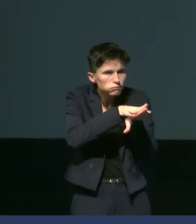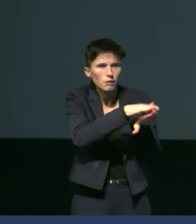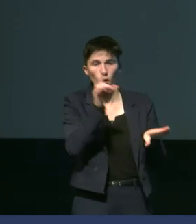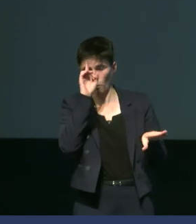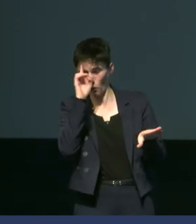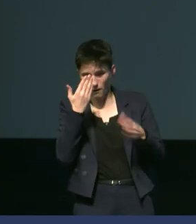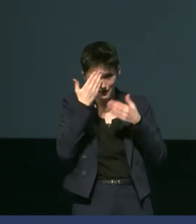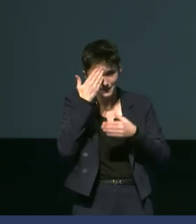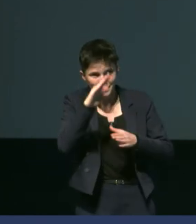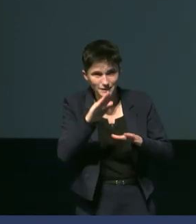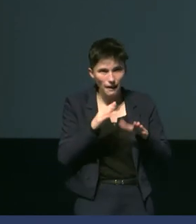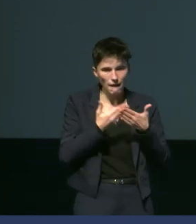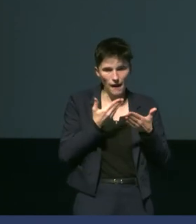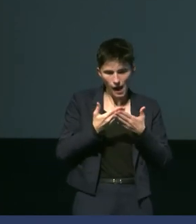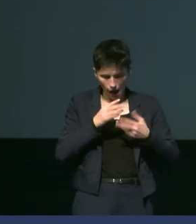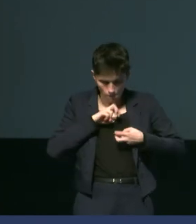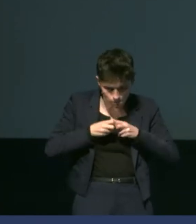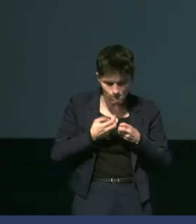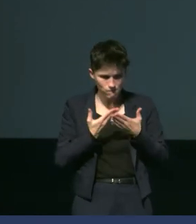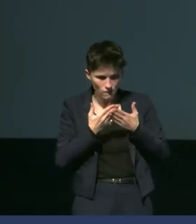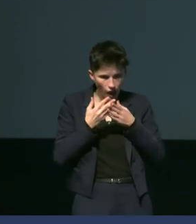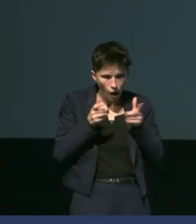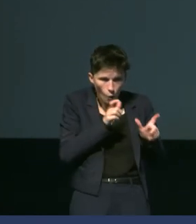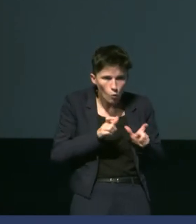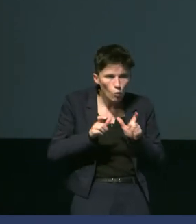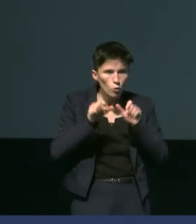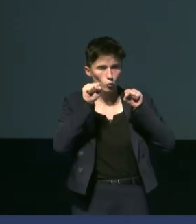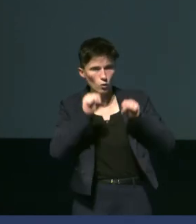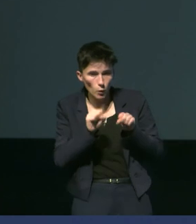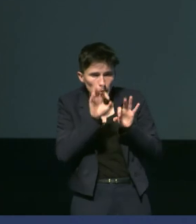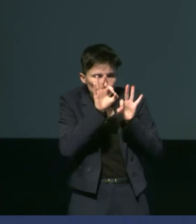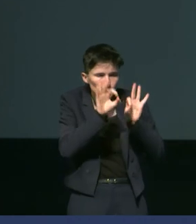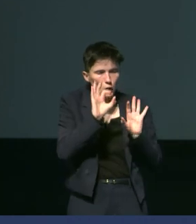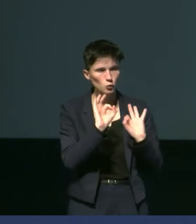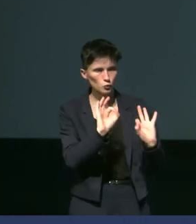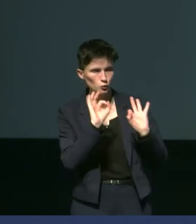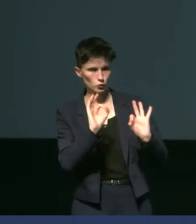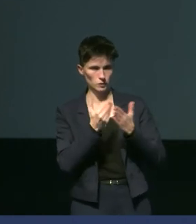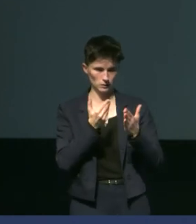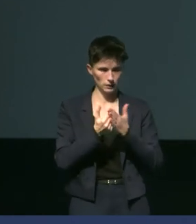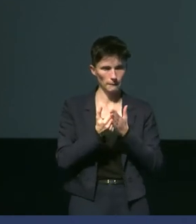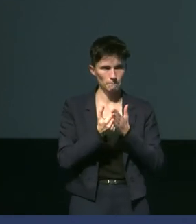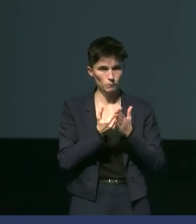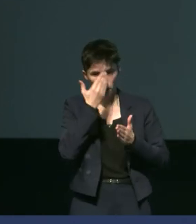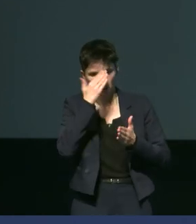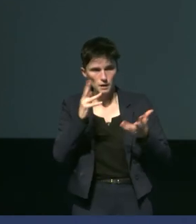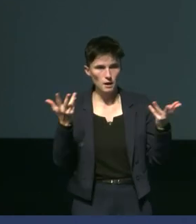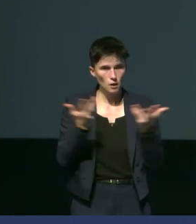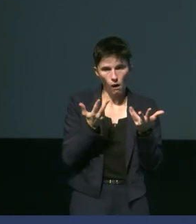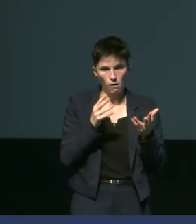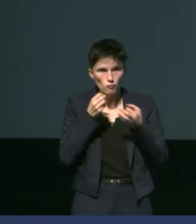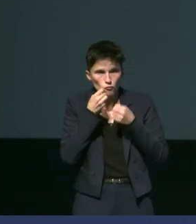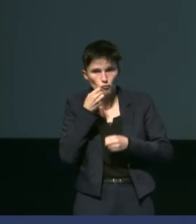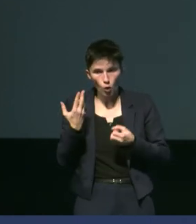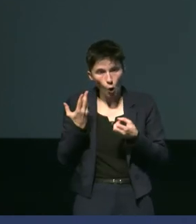'il est contrôlé par des structures anatomiques qui lui permettent d'être finement régulées. Donc, on sait qu'on va avoir ici une reperfusion de ce tissu-là